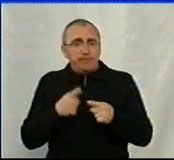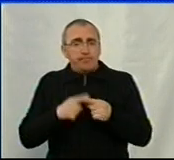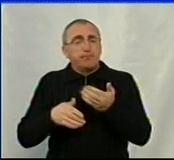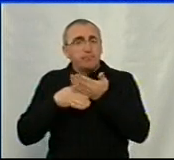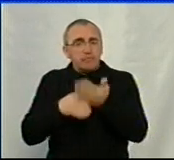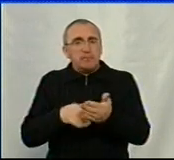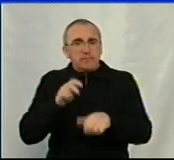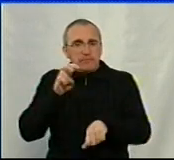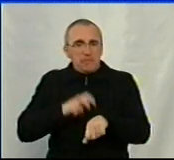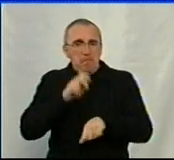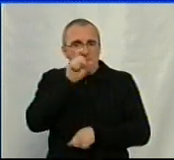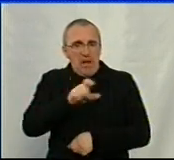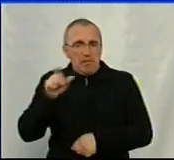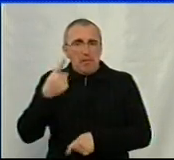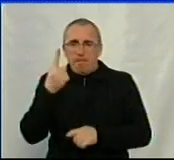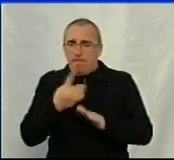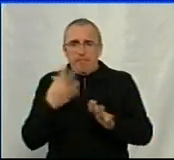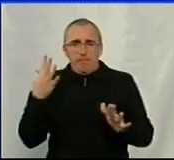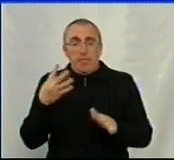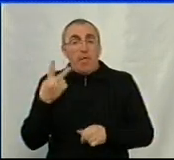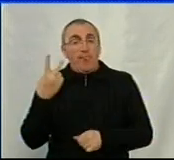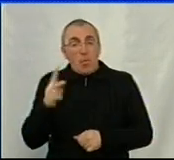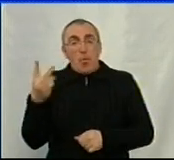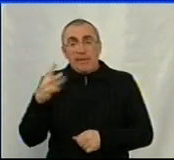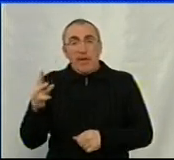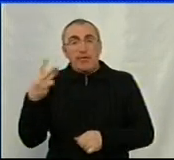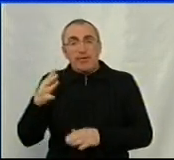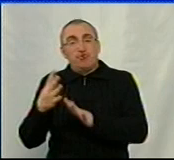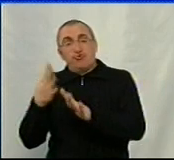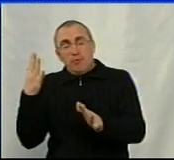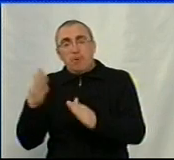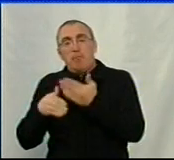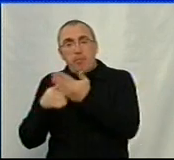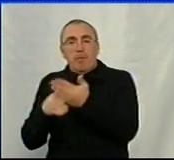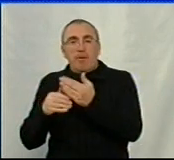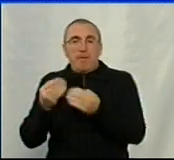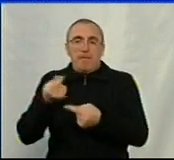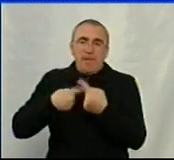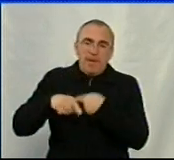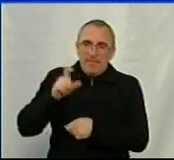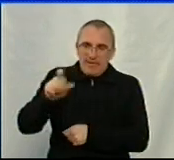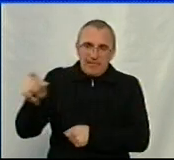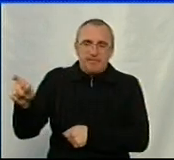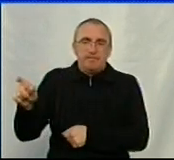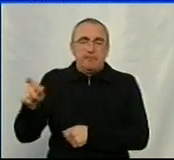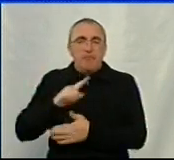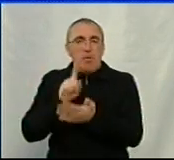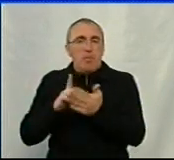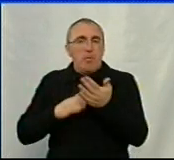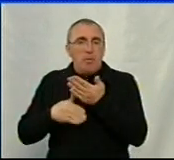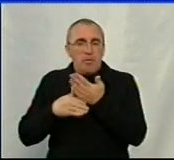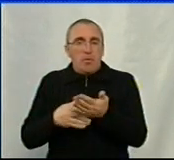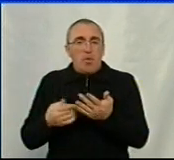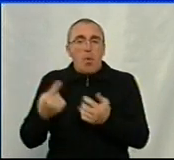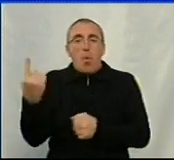допомогти медикам. В першу чергу. В другу, в третю чергу ми повинні допомагати підприємцям, ми повинні допомагати